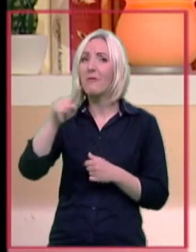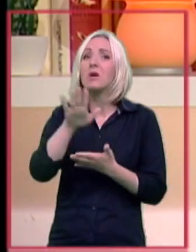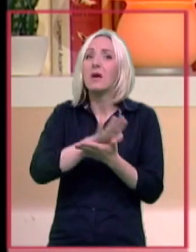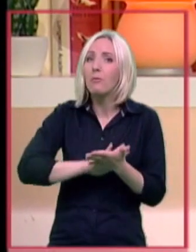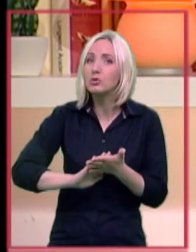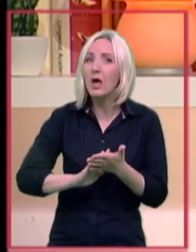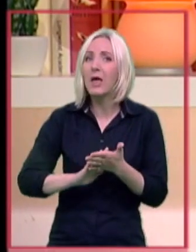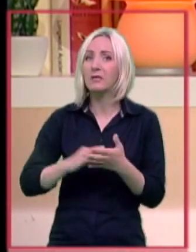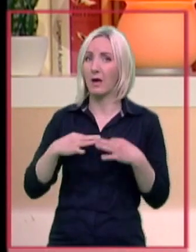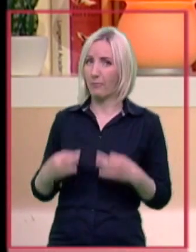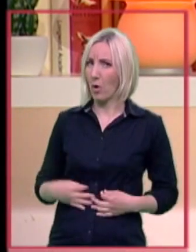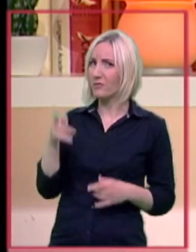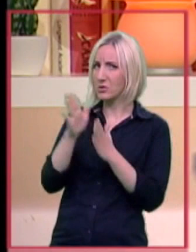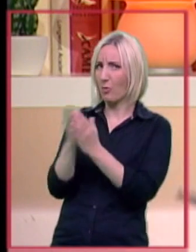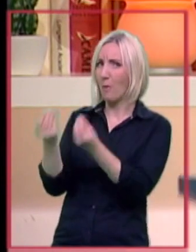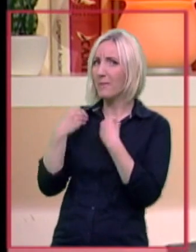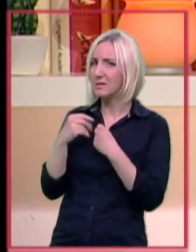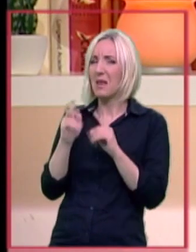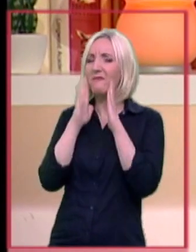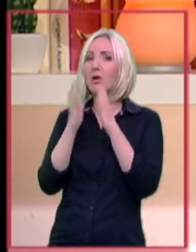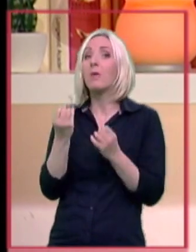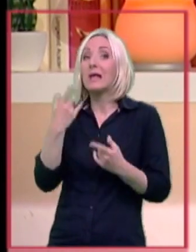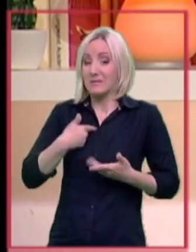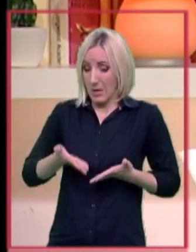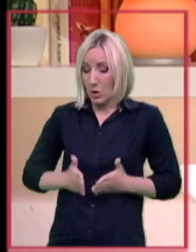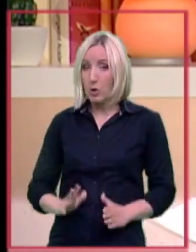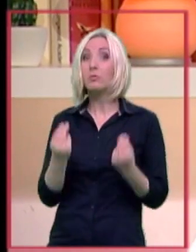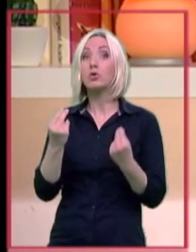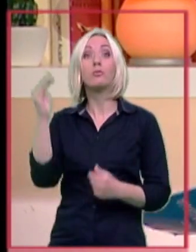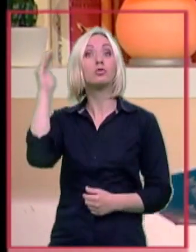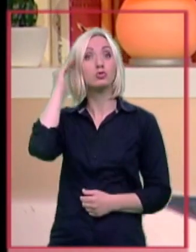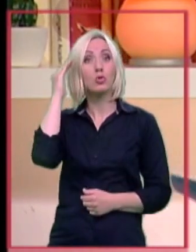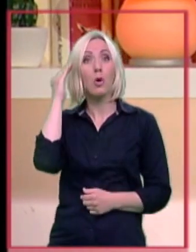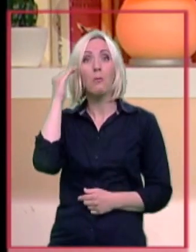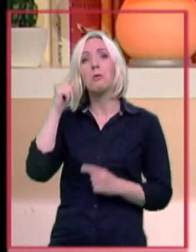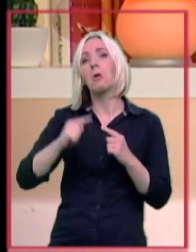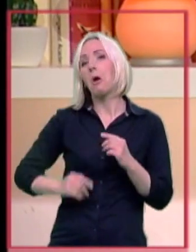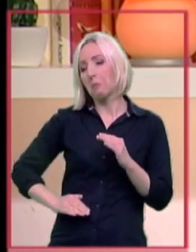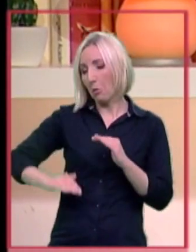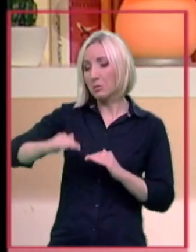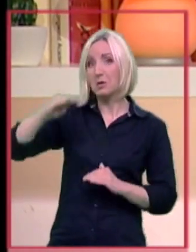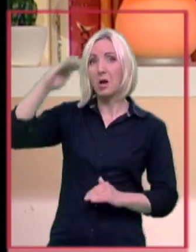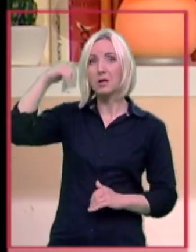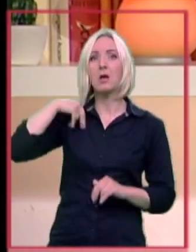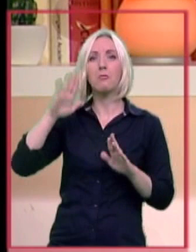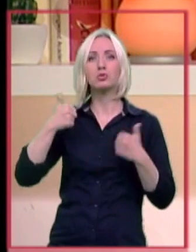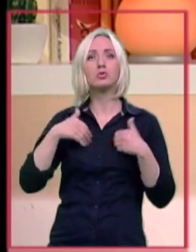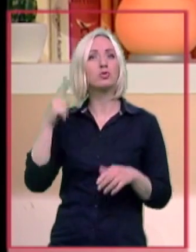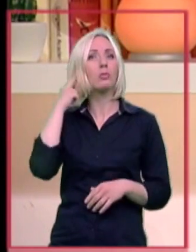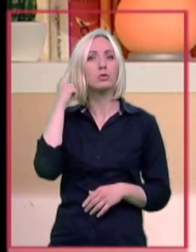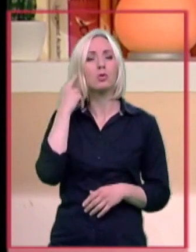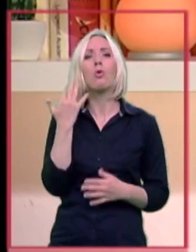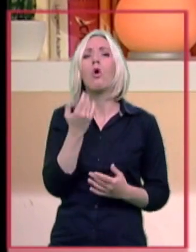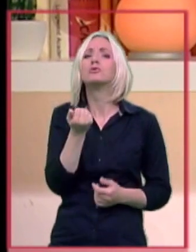objasnite, mi nekako ne verujemo kada se rodimo i dobro čujemo, da u toku života iz nekog razloga možemo da izgubimo sluh. Koliko se to